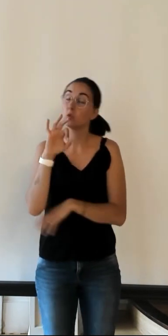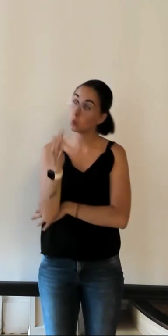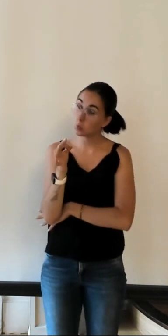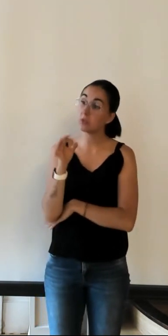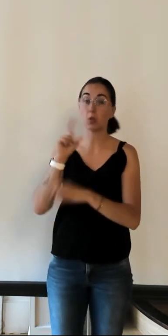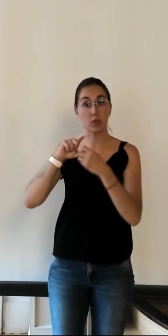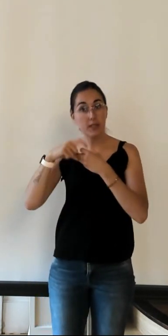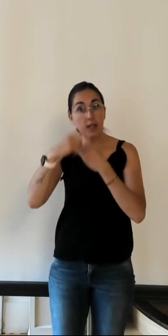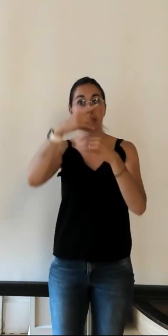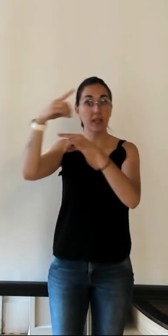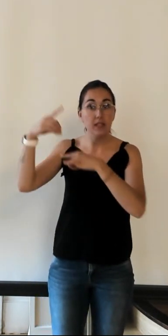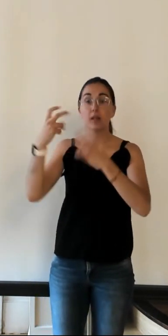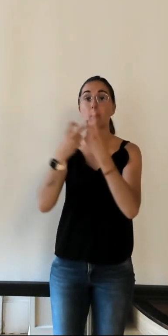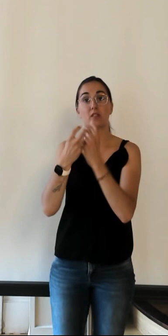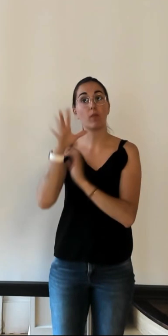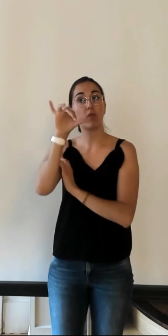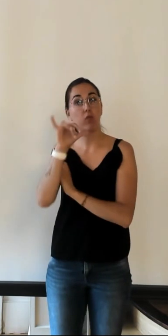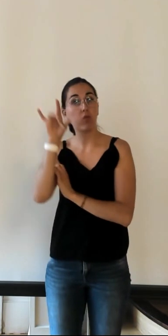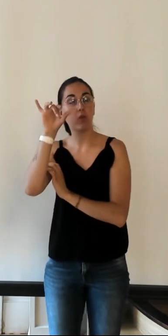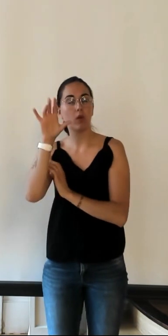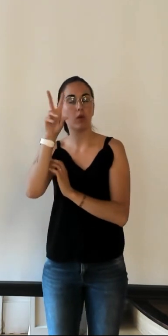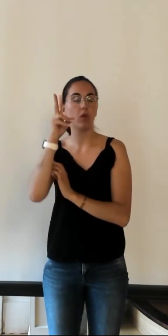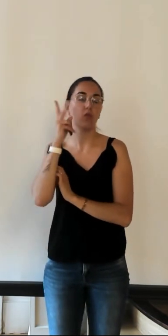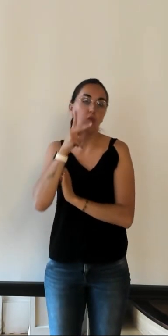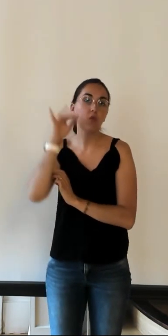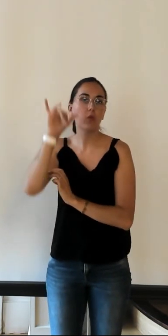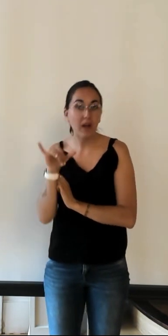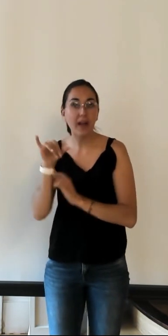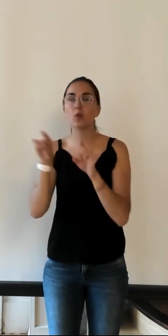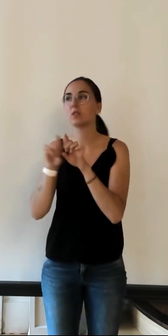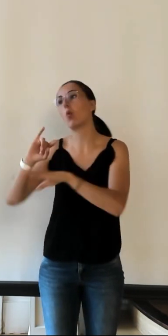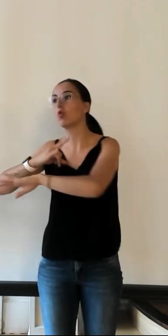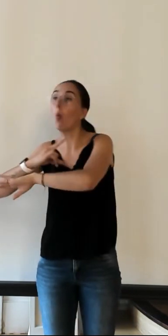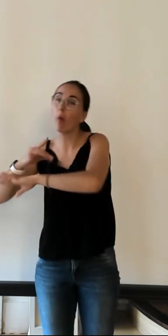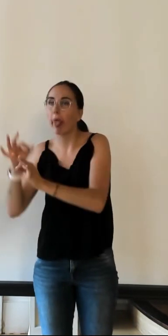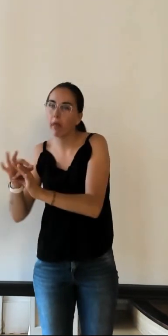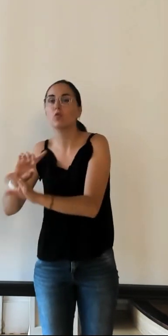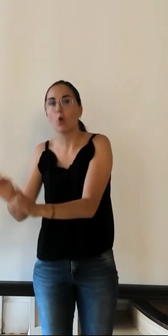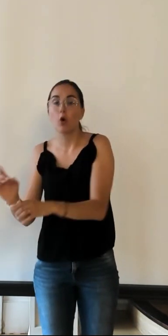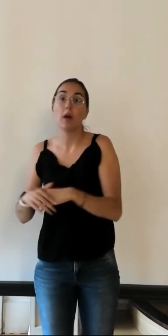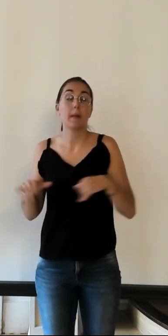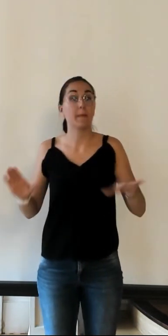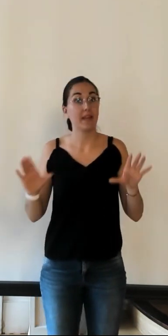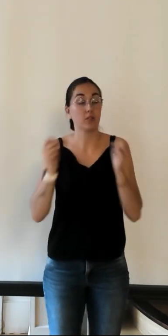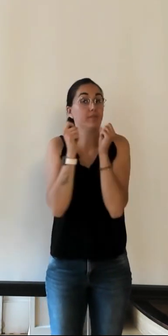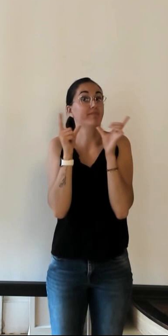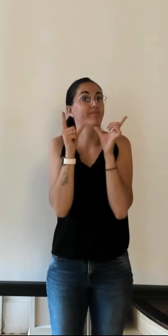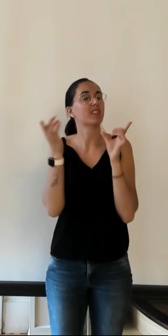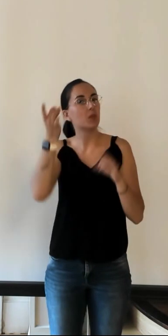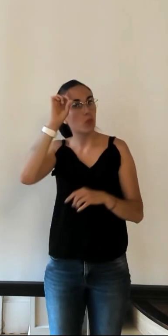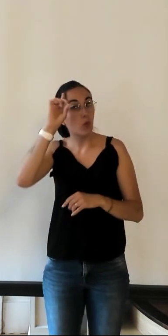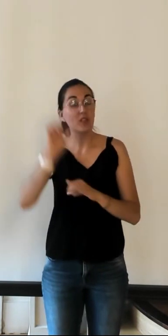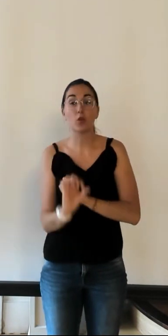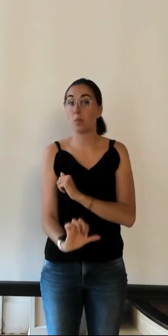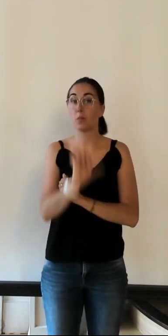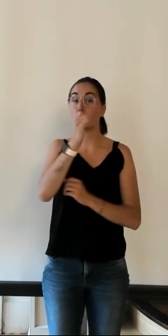syndicat d'initiative de Vouvray enfin après Loche c'est pas une petite ville mais ce qui est étonnant c'est que le premier syndicat d'initiative en fait